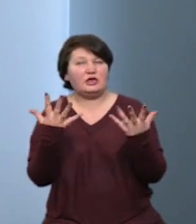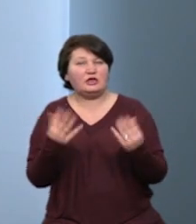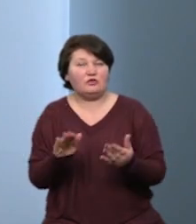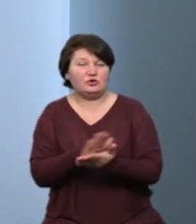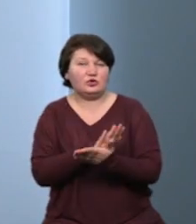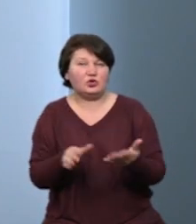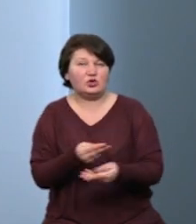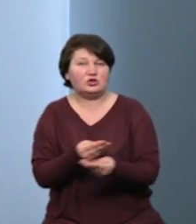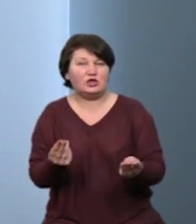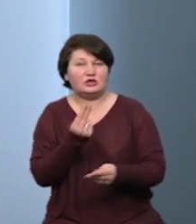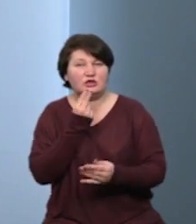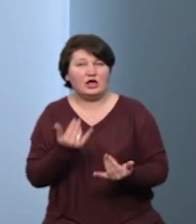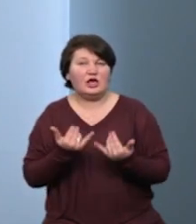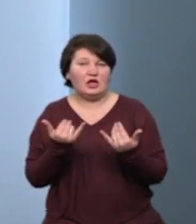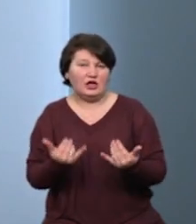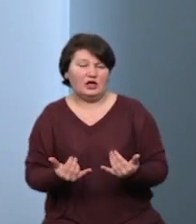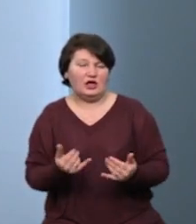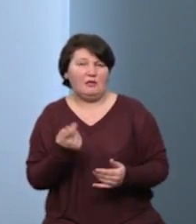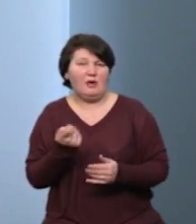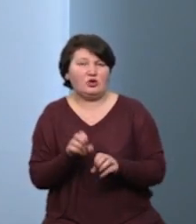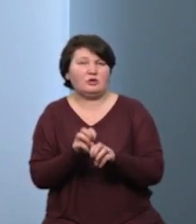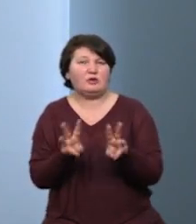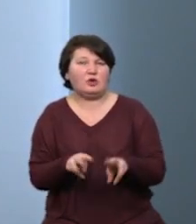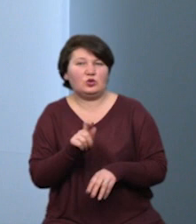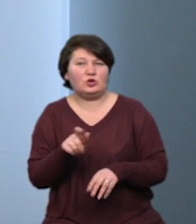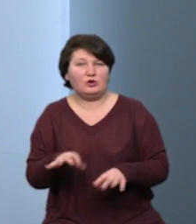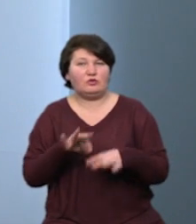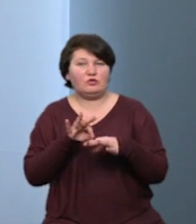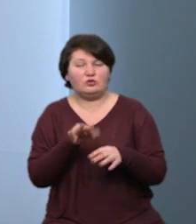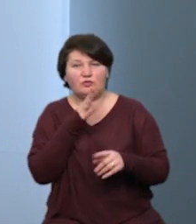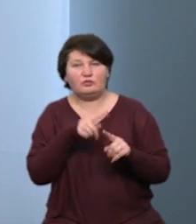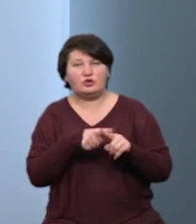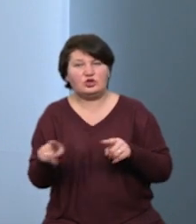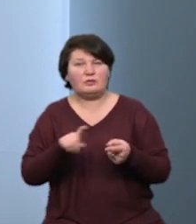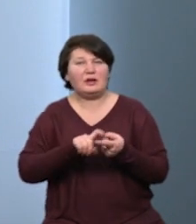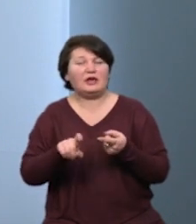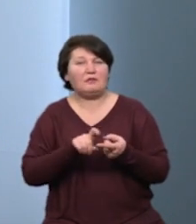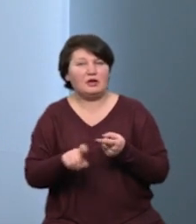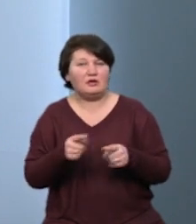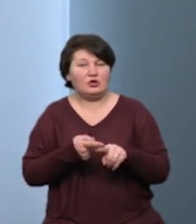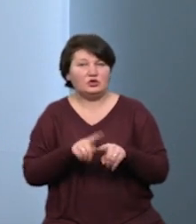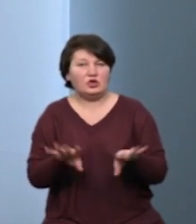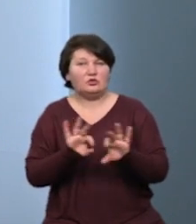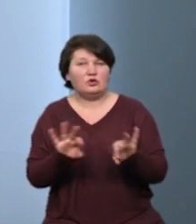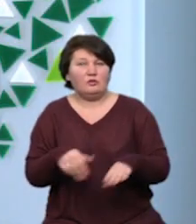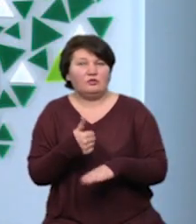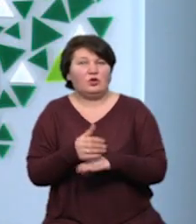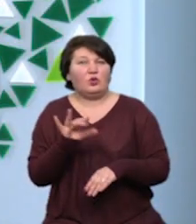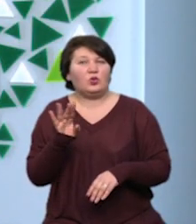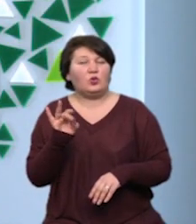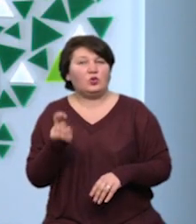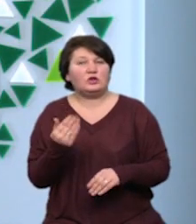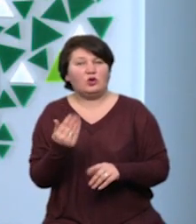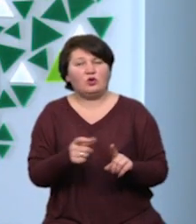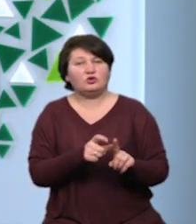роздачі їжі для малозабезпечених людей, яку проводять під час пандемії. Про це розповів представник цієї спільноти Іван Хорук. За його